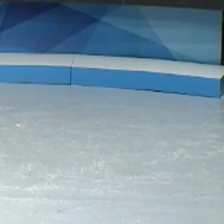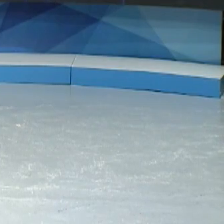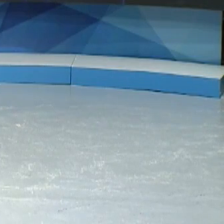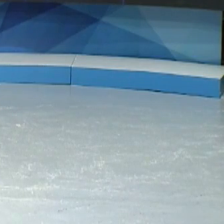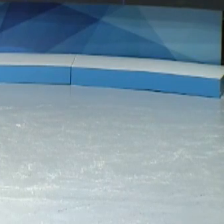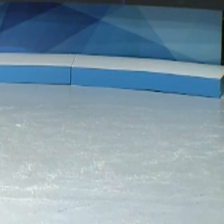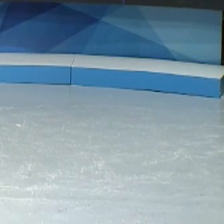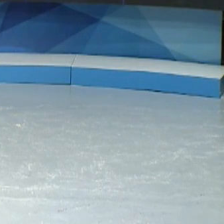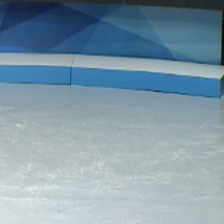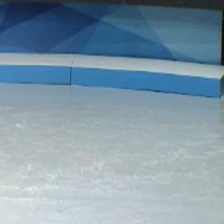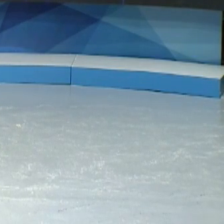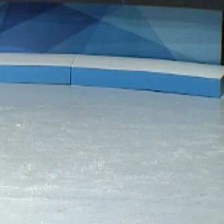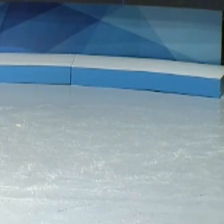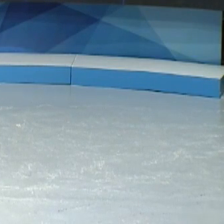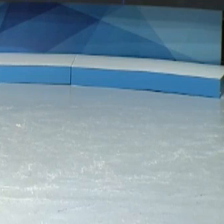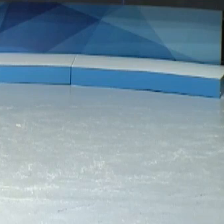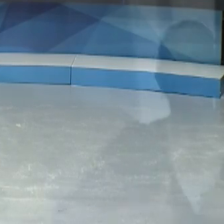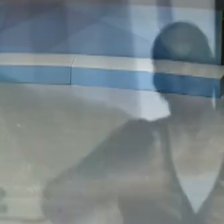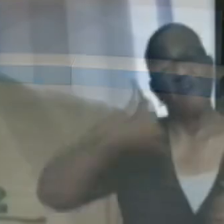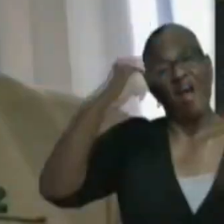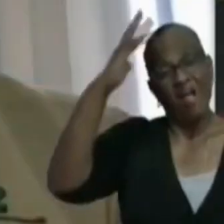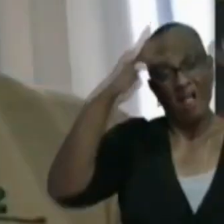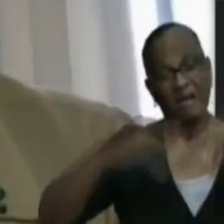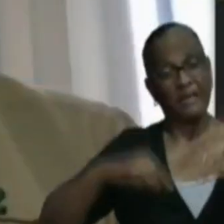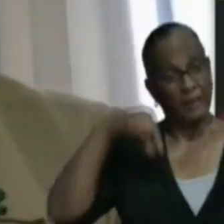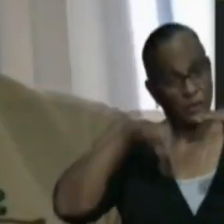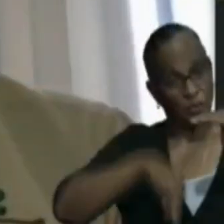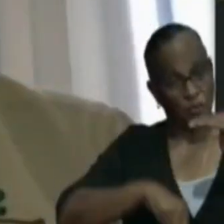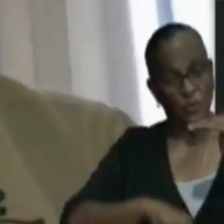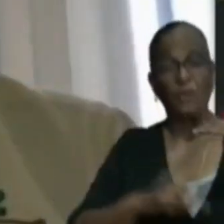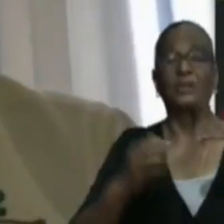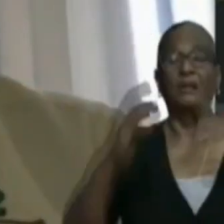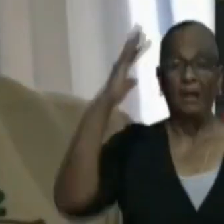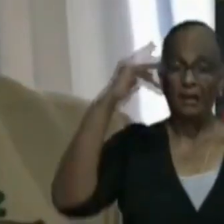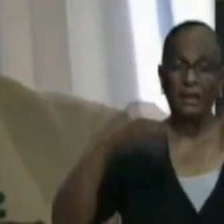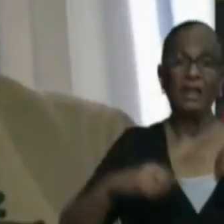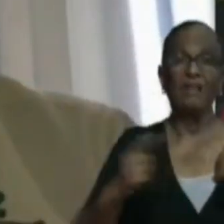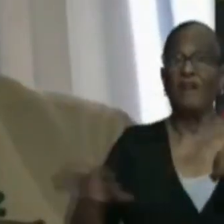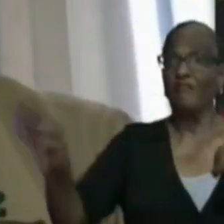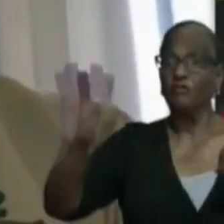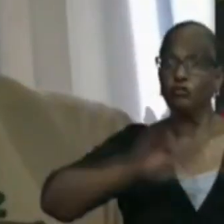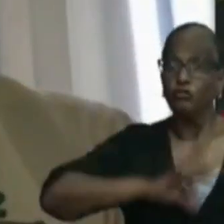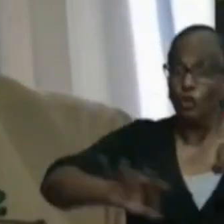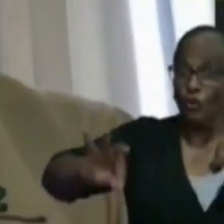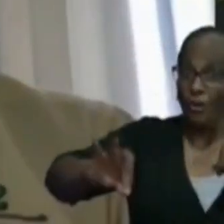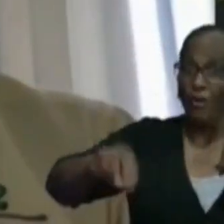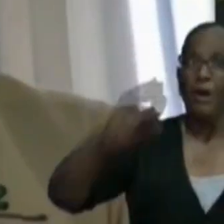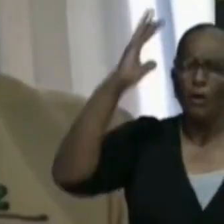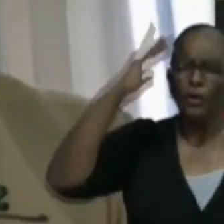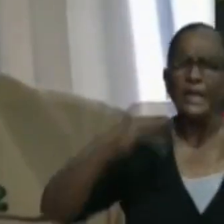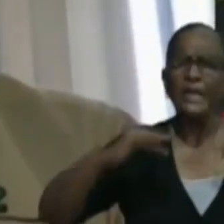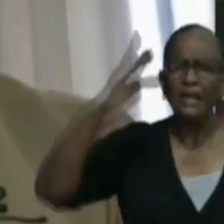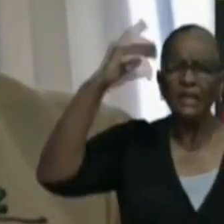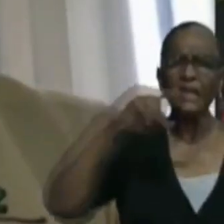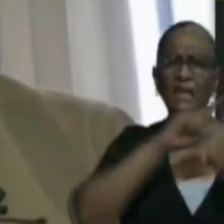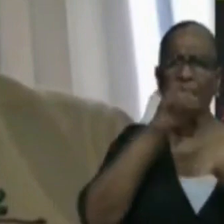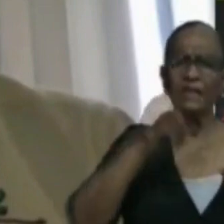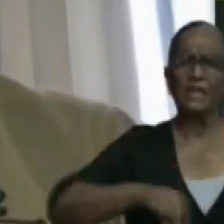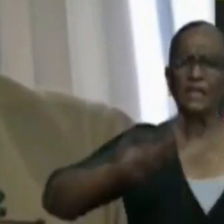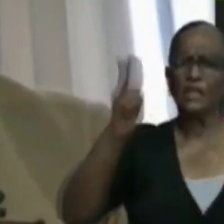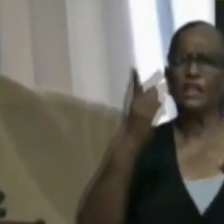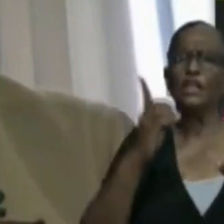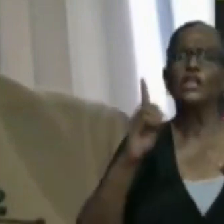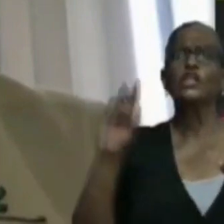De aanhoudende regels hebben ervoor gezorgd dat de medische zending het Sipaliwini gebied niet meer heeft kunnen aandoen. Dat zegt